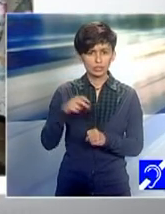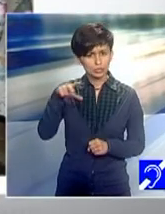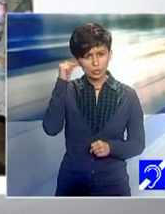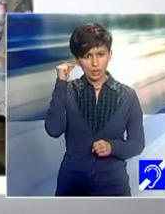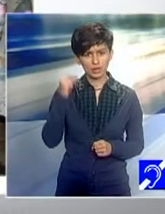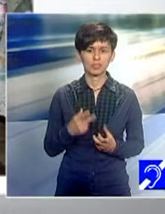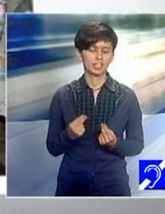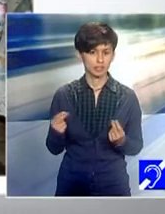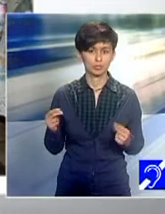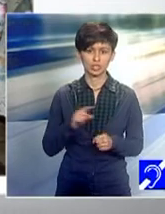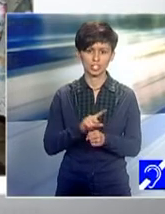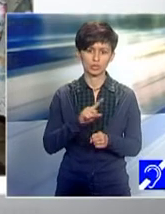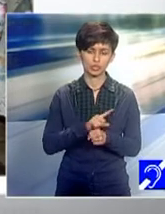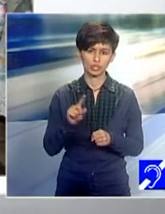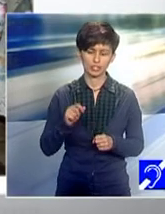lucruri.